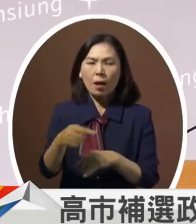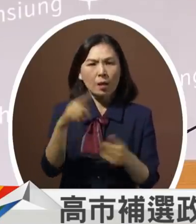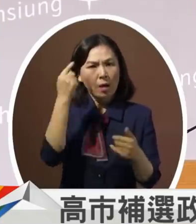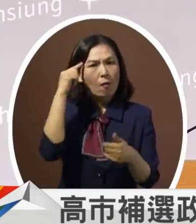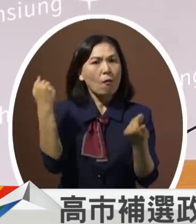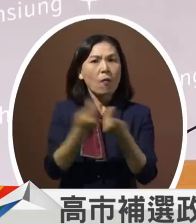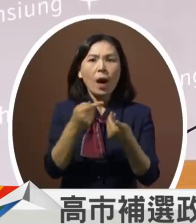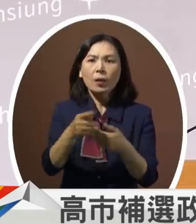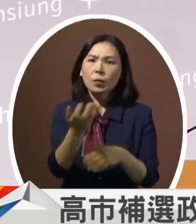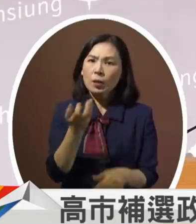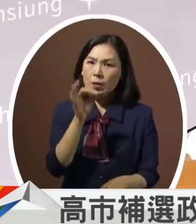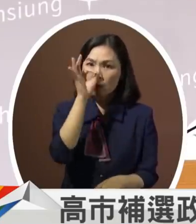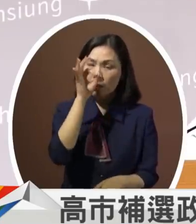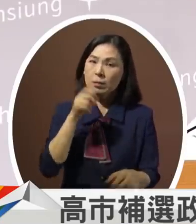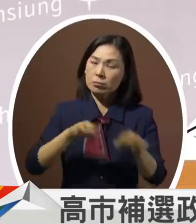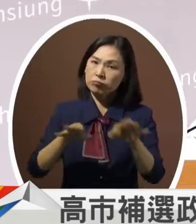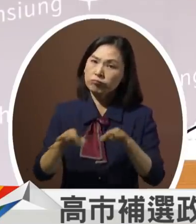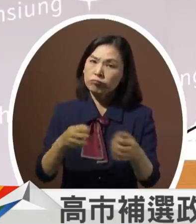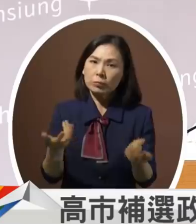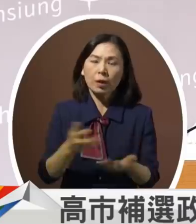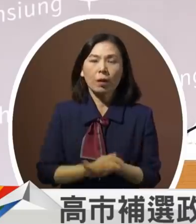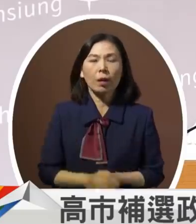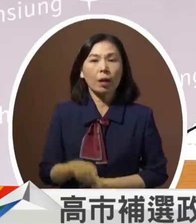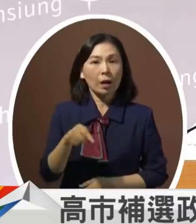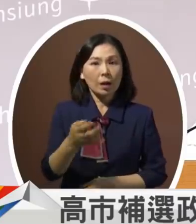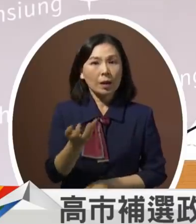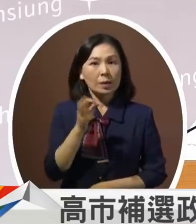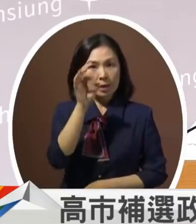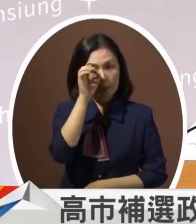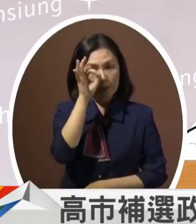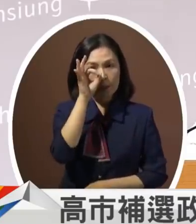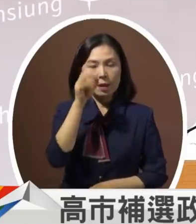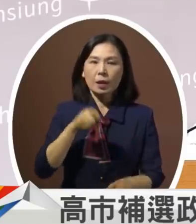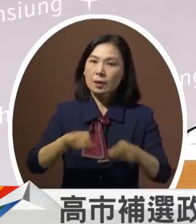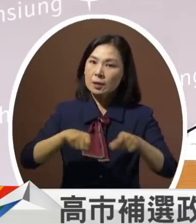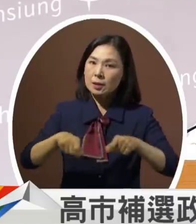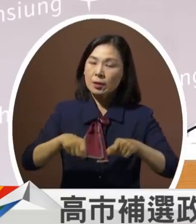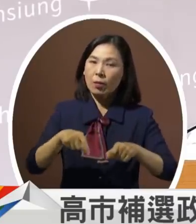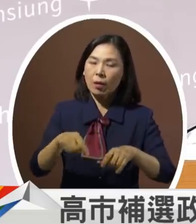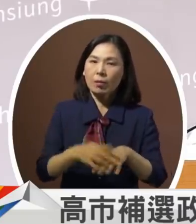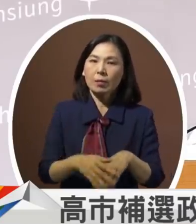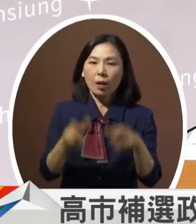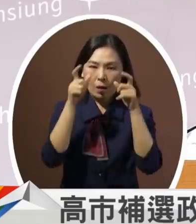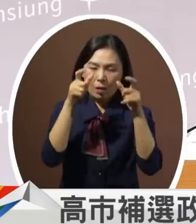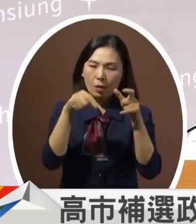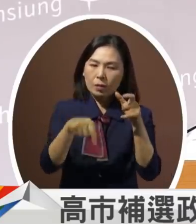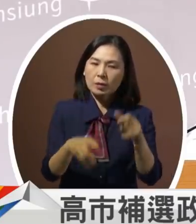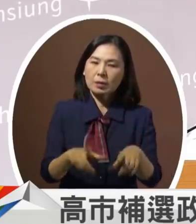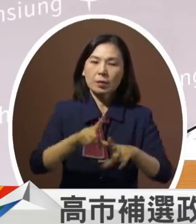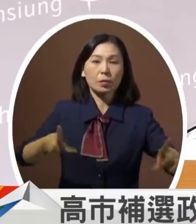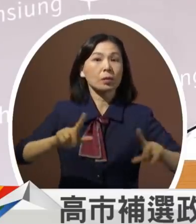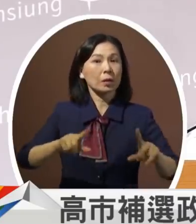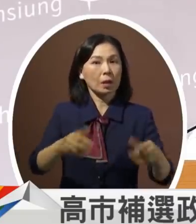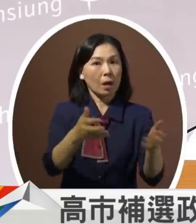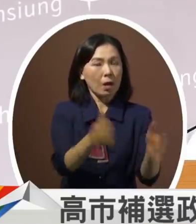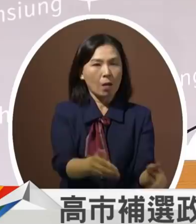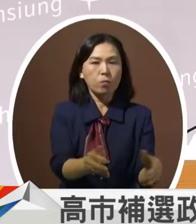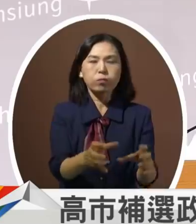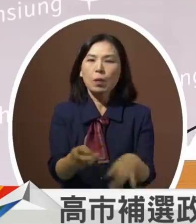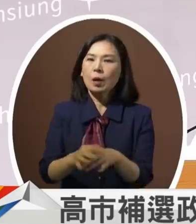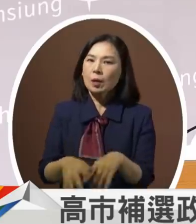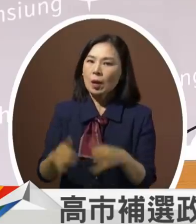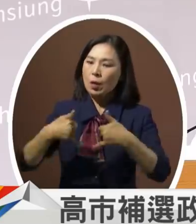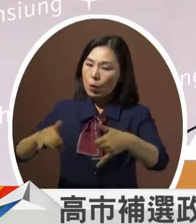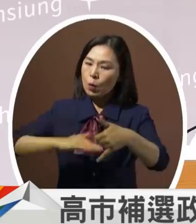设计划呢那前瞻基础建设计划就以高雄来讲我们讲不要讲这些重大建设就是陆平专案就